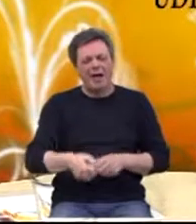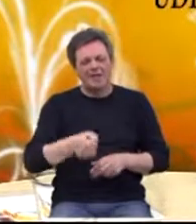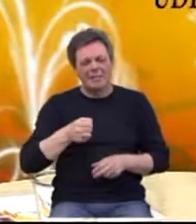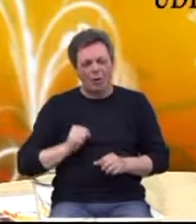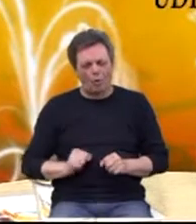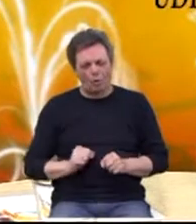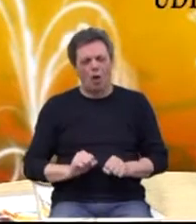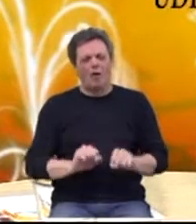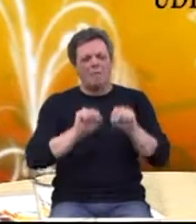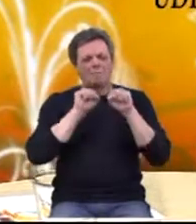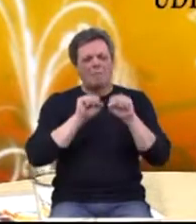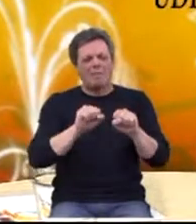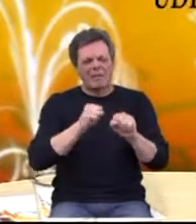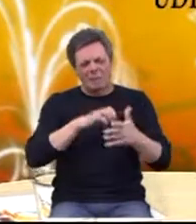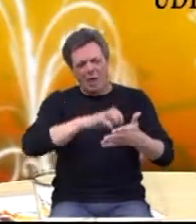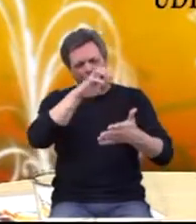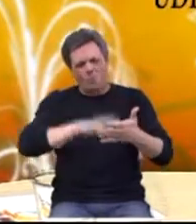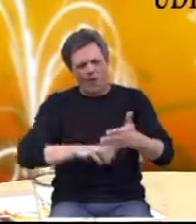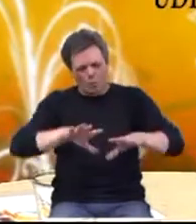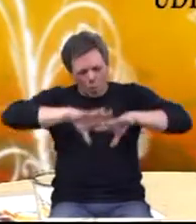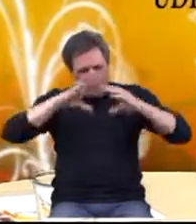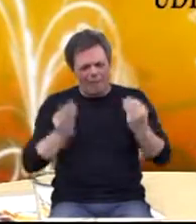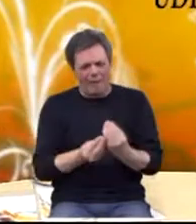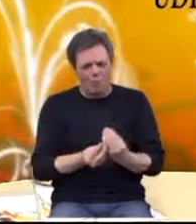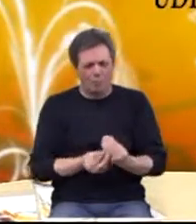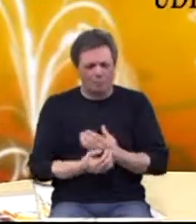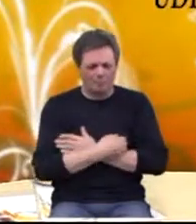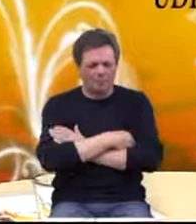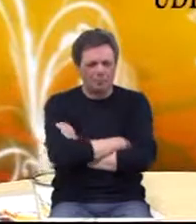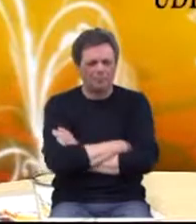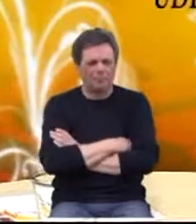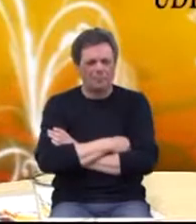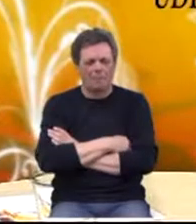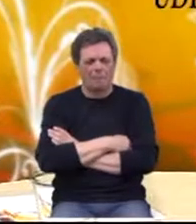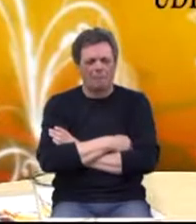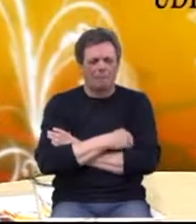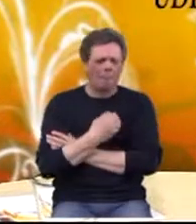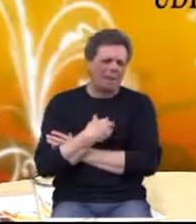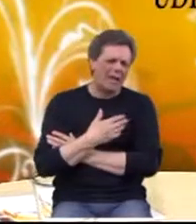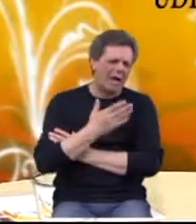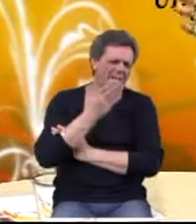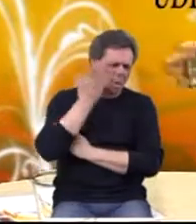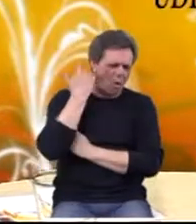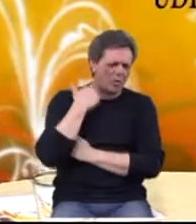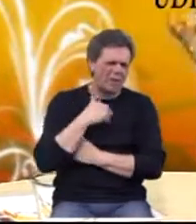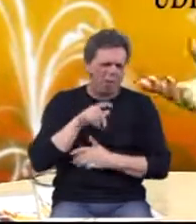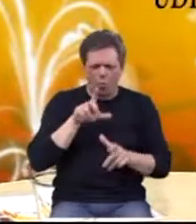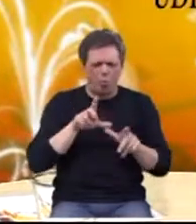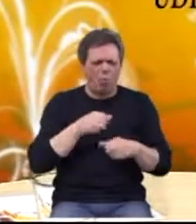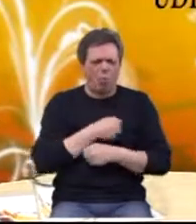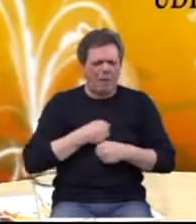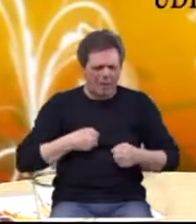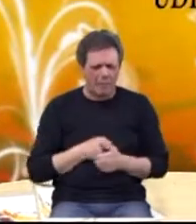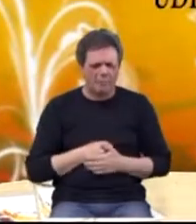preventabilni taj kontekst u tom svemu. Jer, doktor Štimac, ja sam odavno, od 2002. u debljini, meni je, eto,